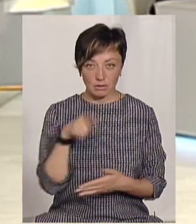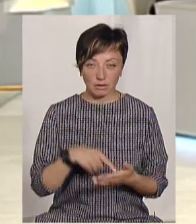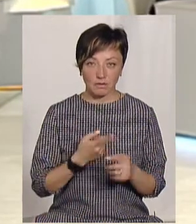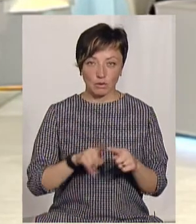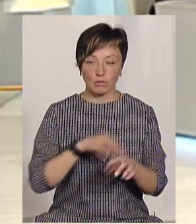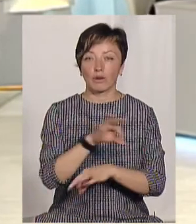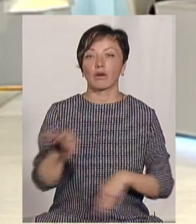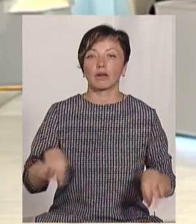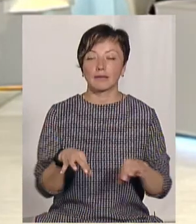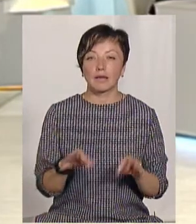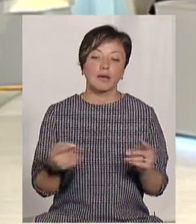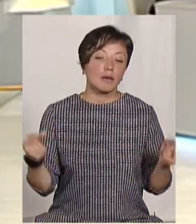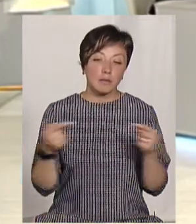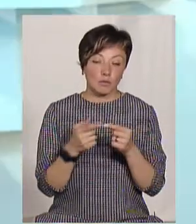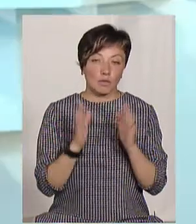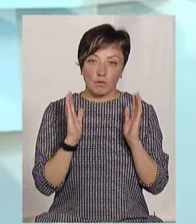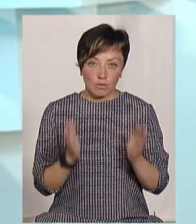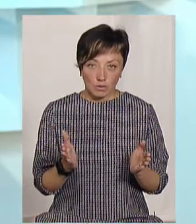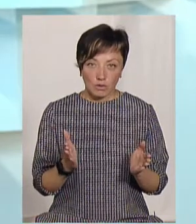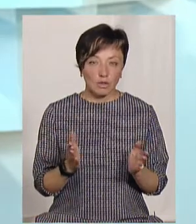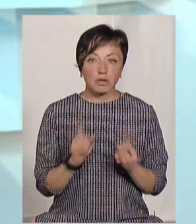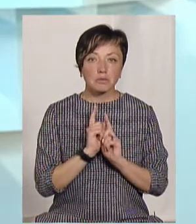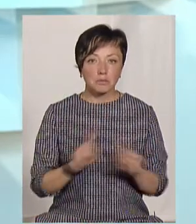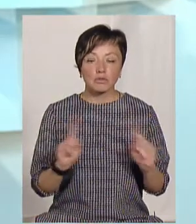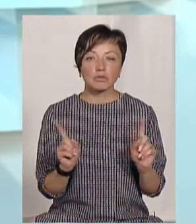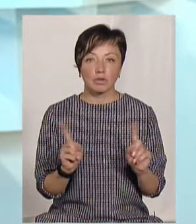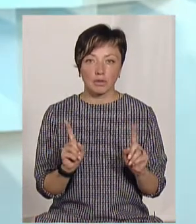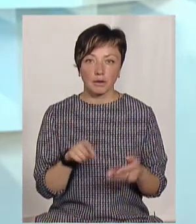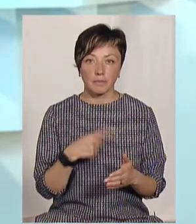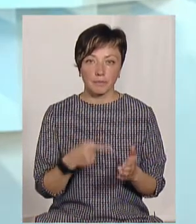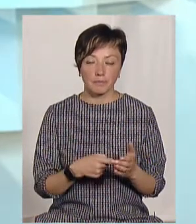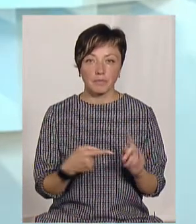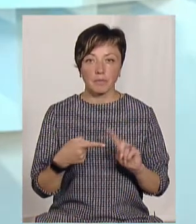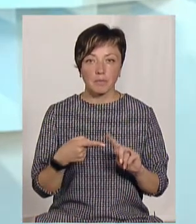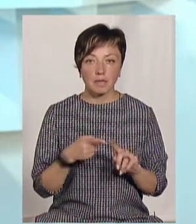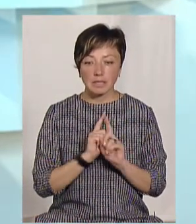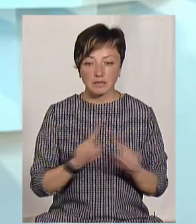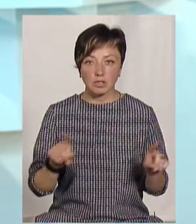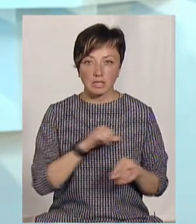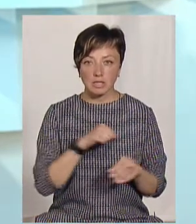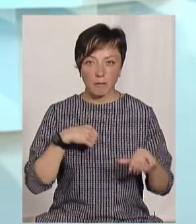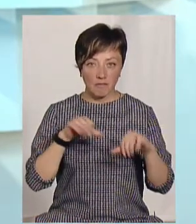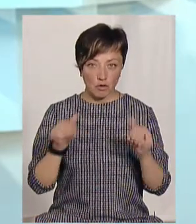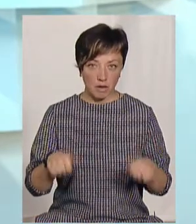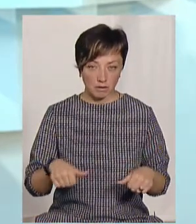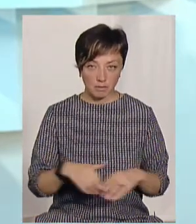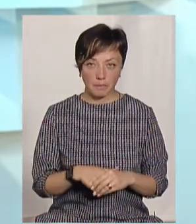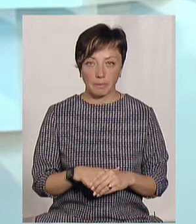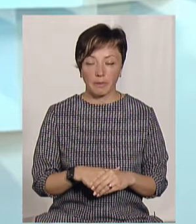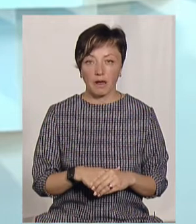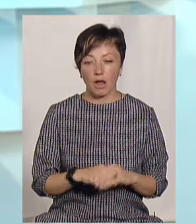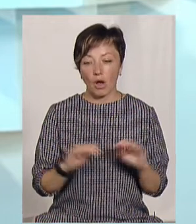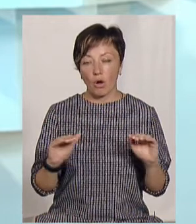цього проєкту? Безумовно, буде. Що незвично в ньому? По-перше, незвичний сам формат. Ну,